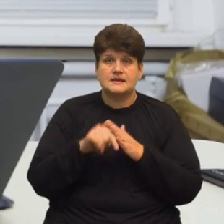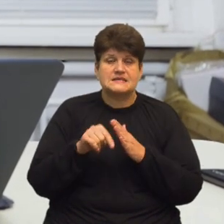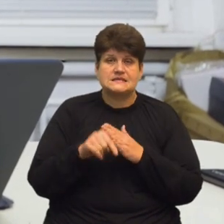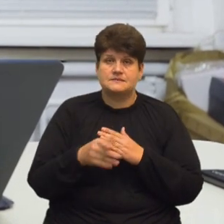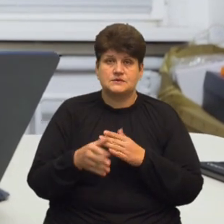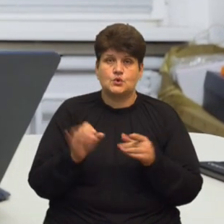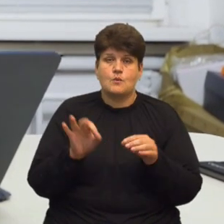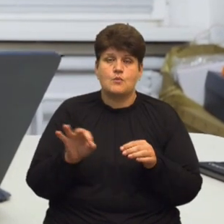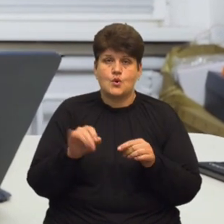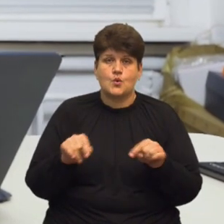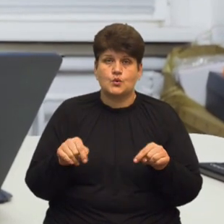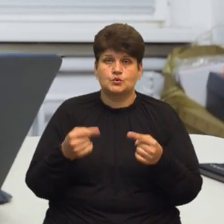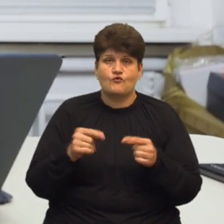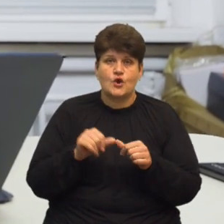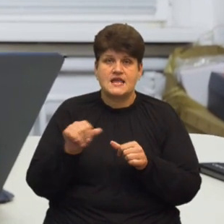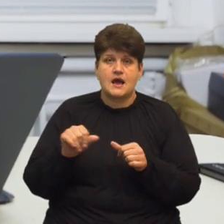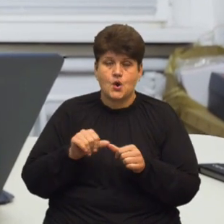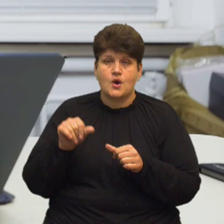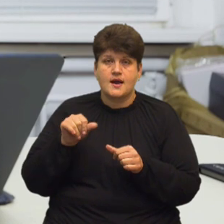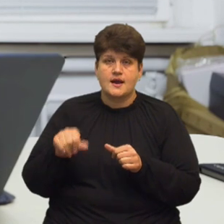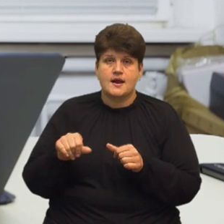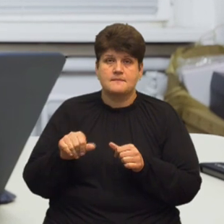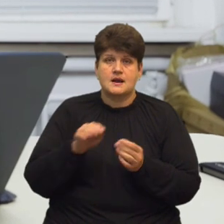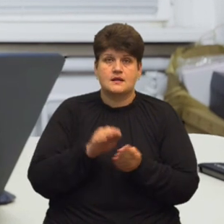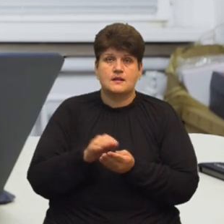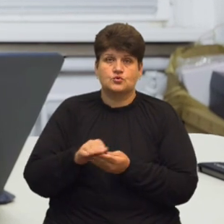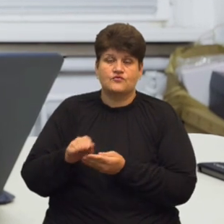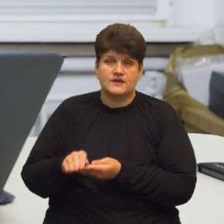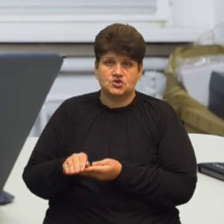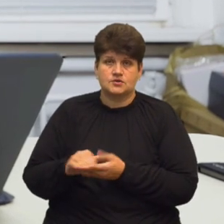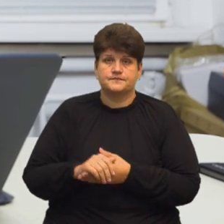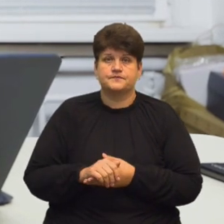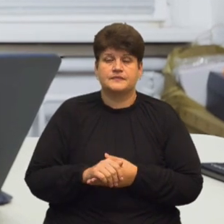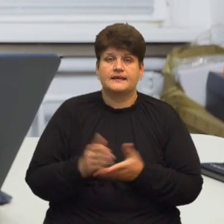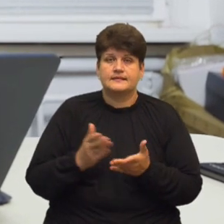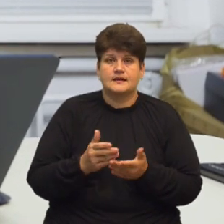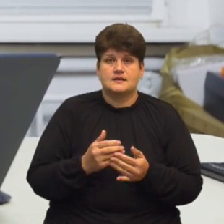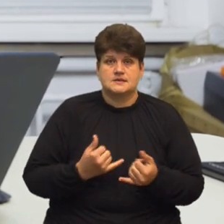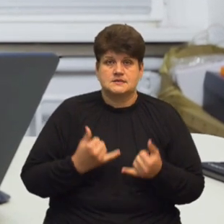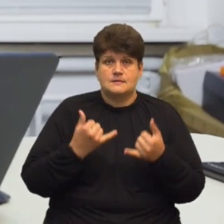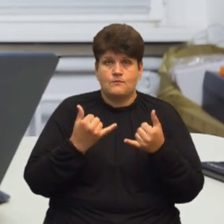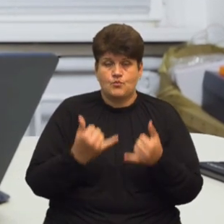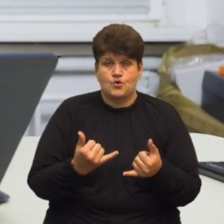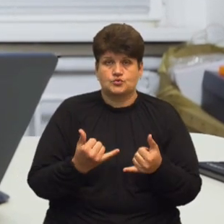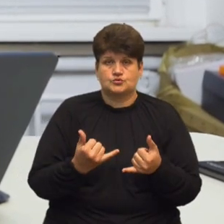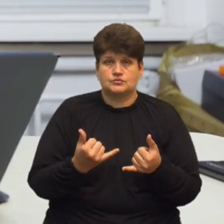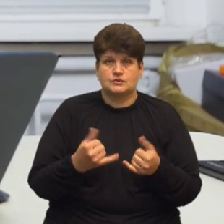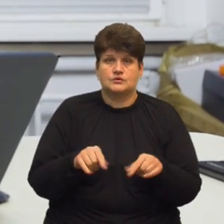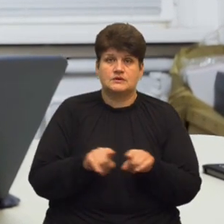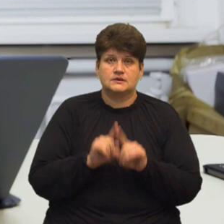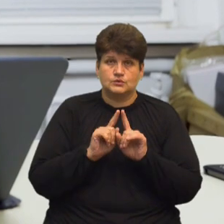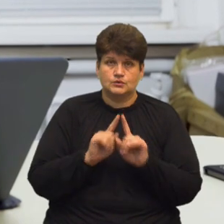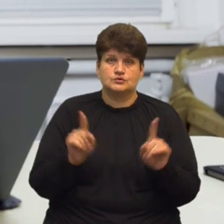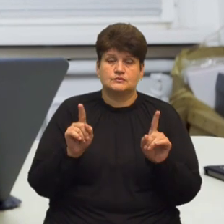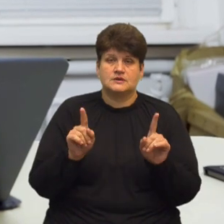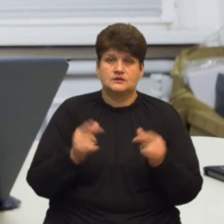утворення окреме кладовище, де з почистю і з певним особливим